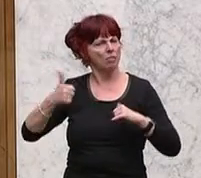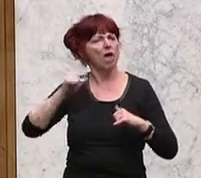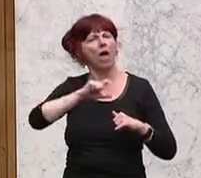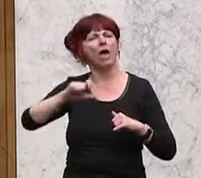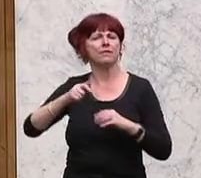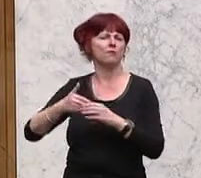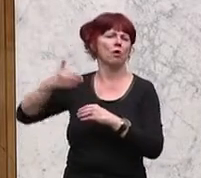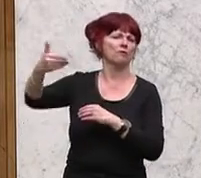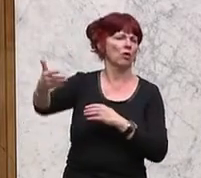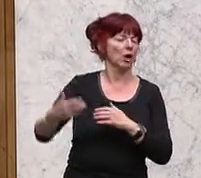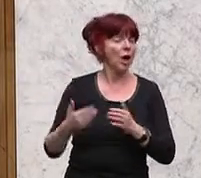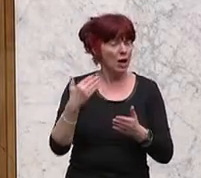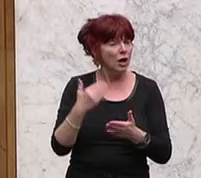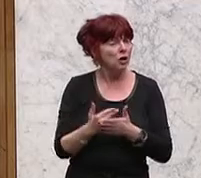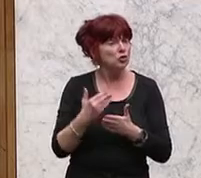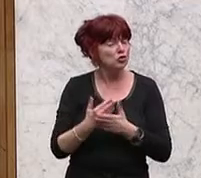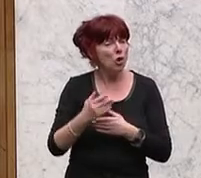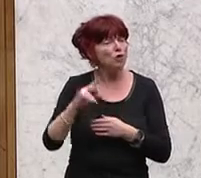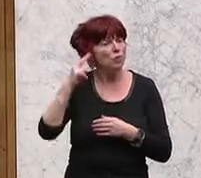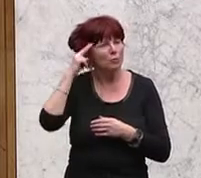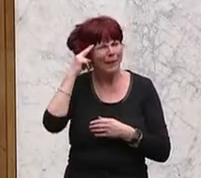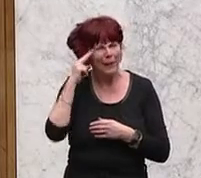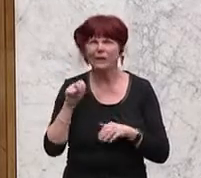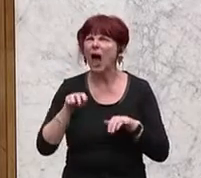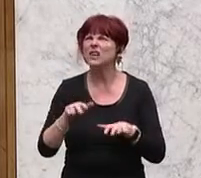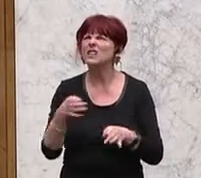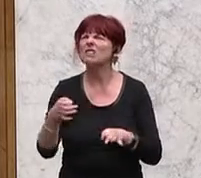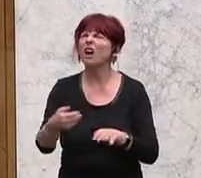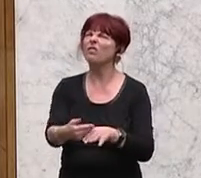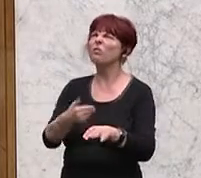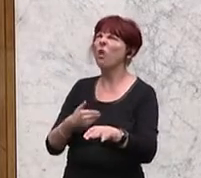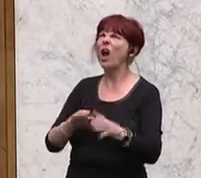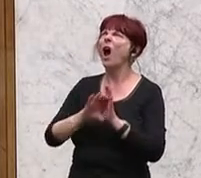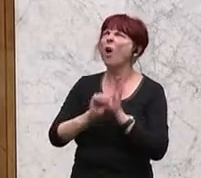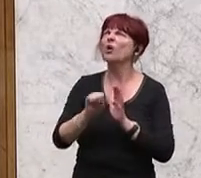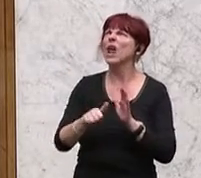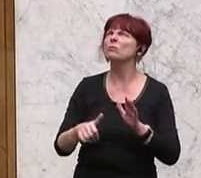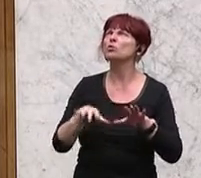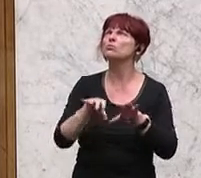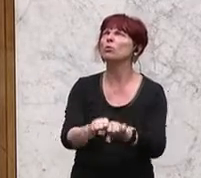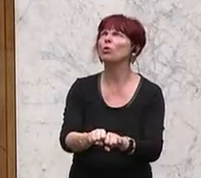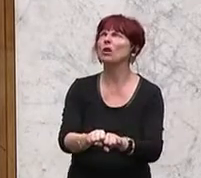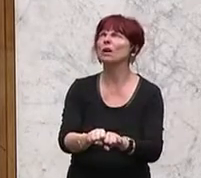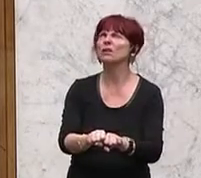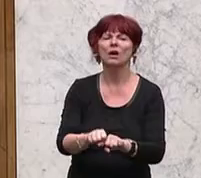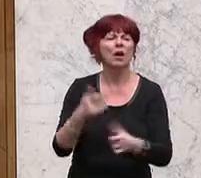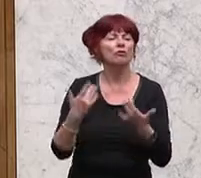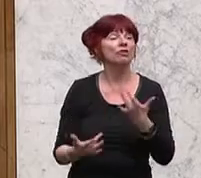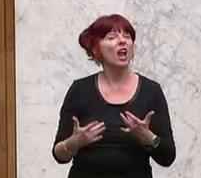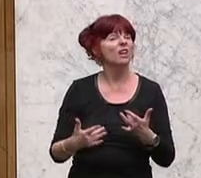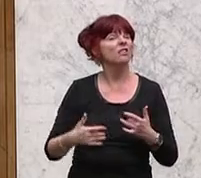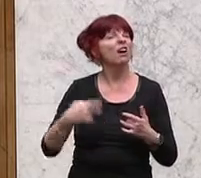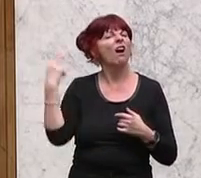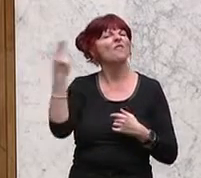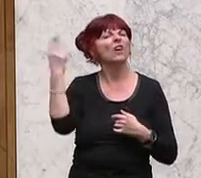dass der rechnet 18 Tage vorher? Wann muss ich da online buchen, dass ich das habe? Ja, vielleicht fährt er gar nicht, weil das Wetter schlecht